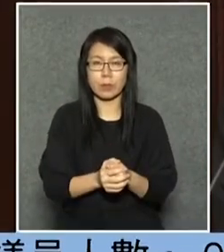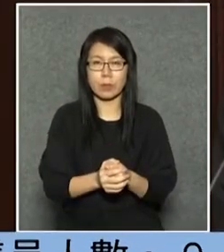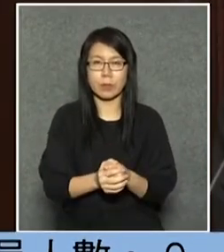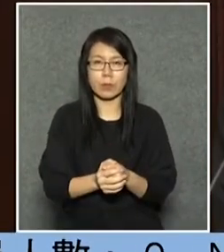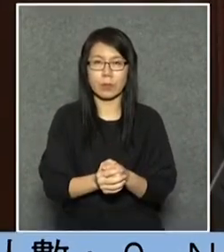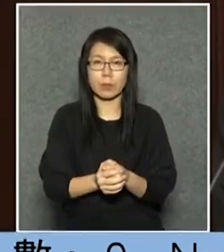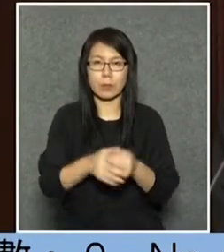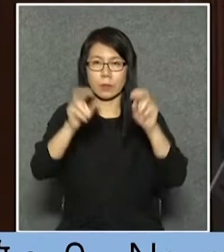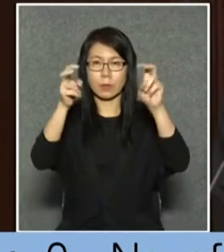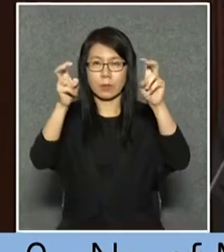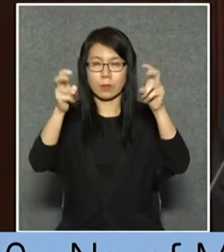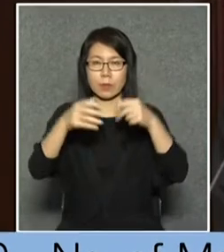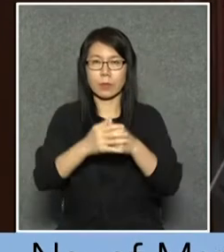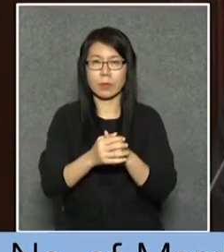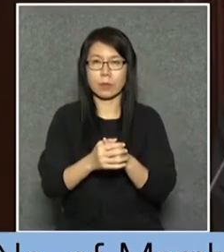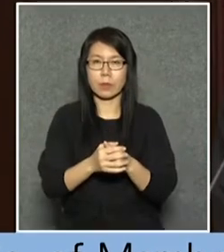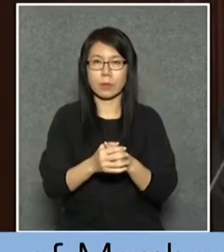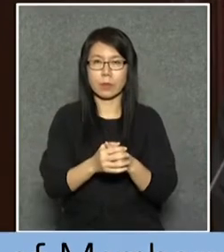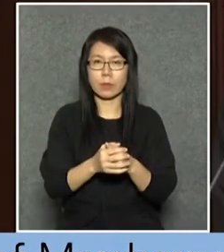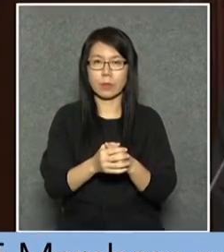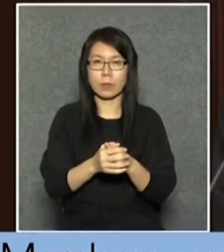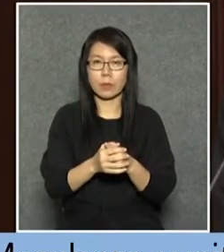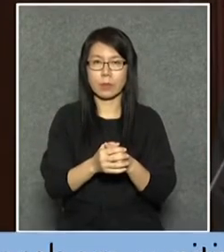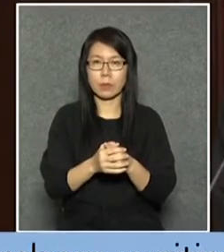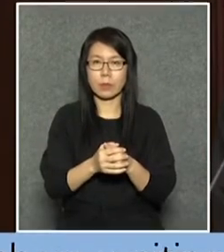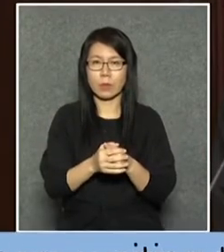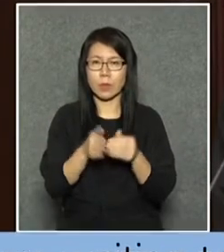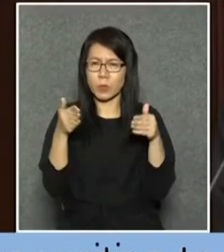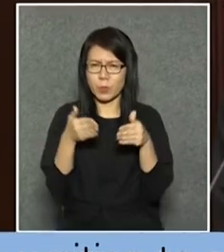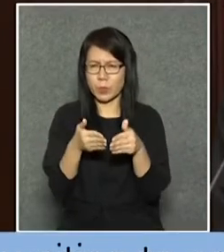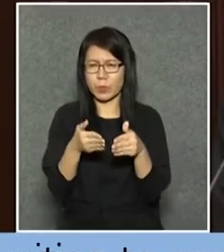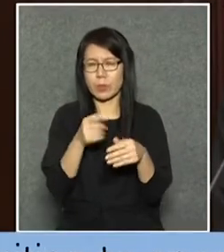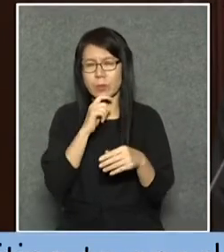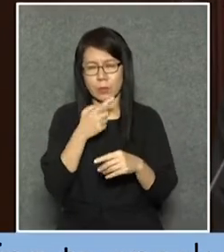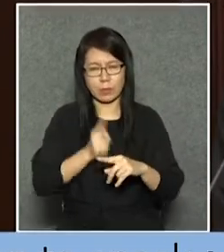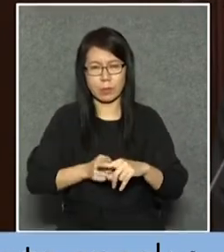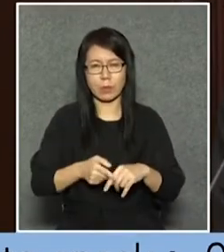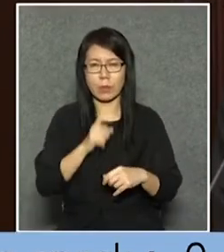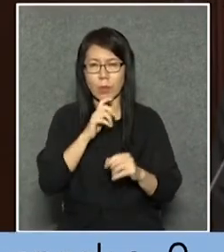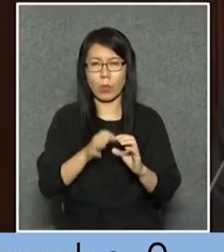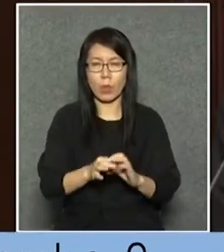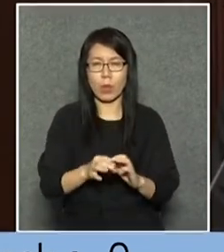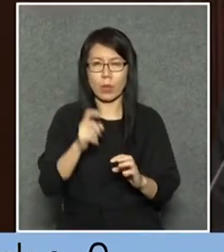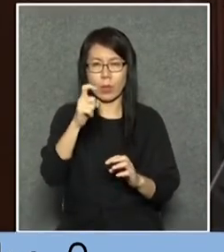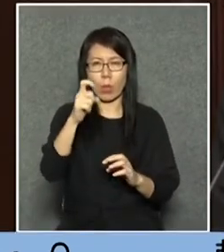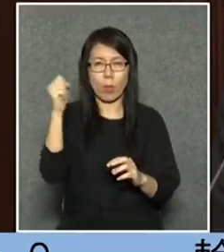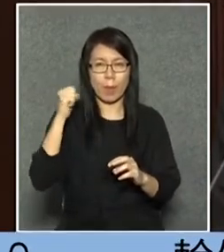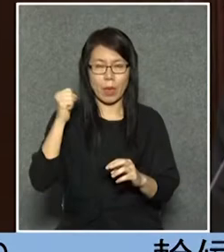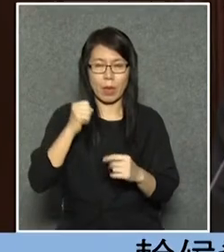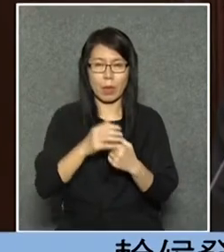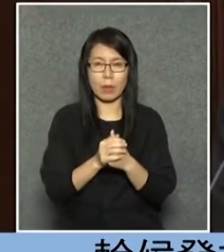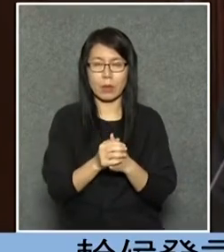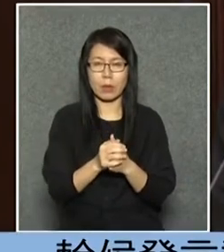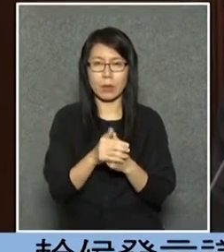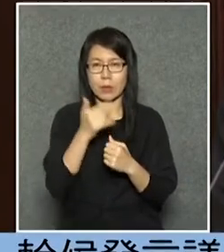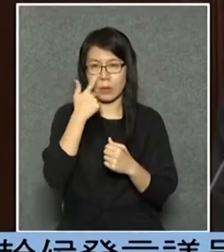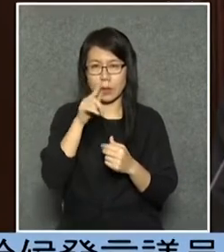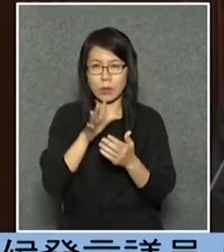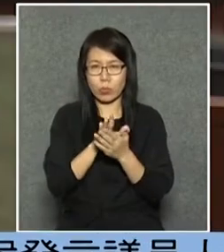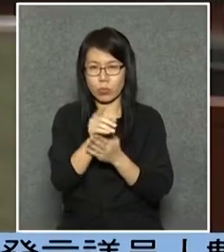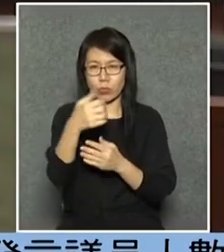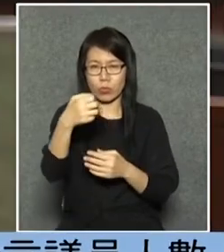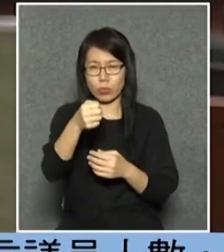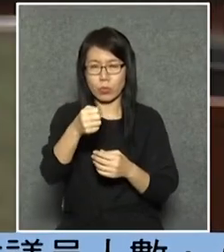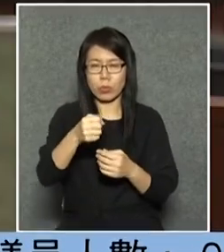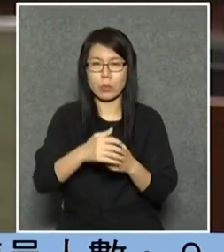這個決議案是很狹窄的就是有關九八的新的專營拳客明白